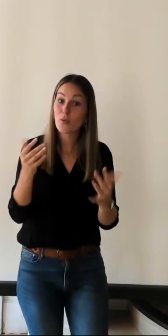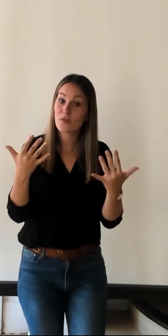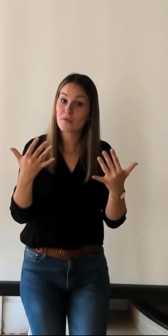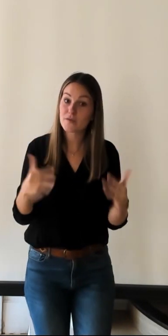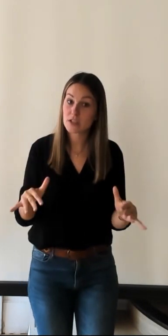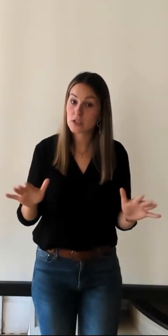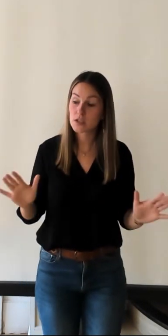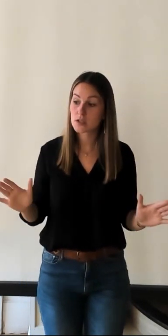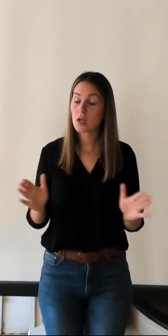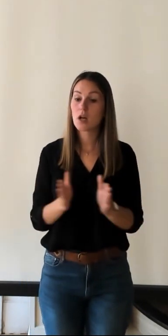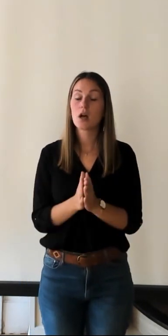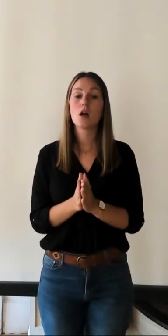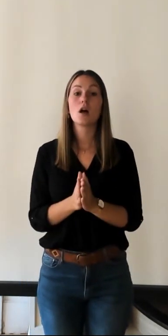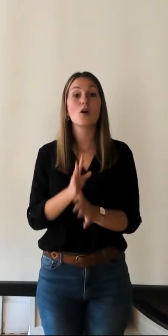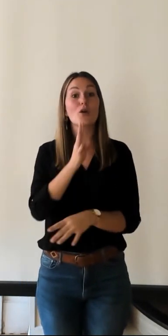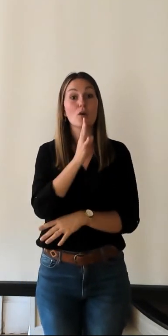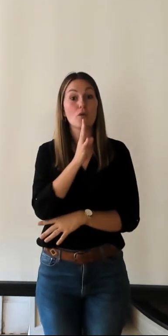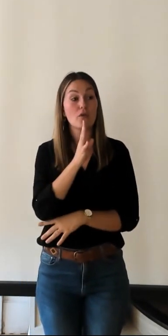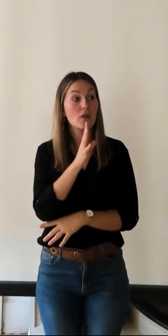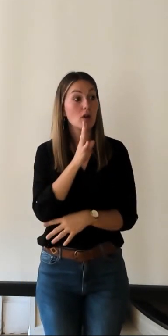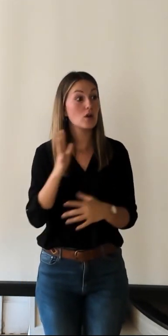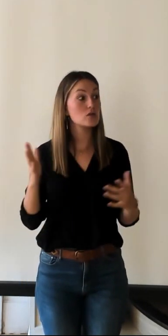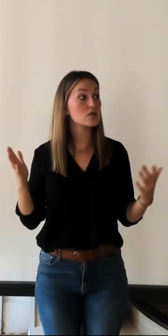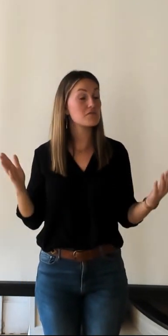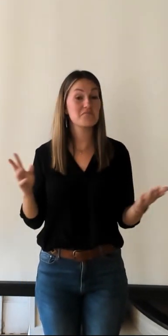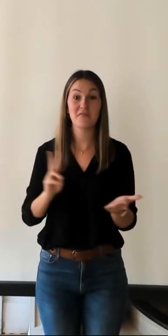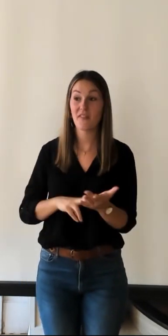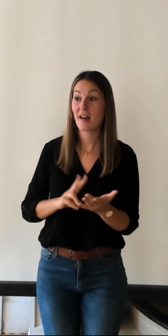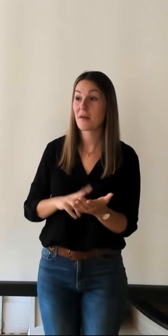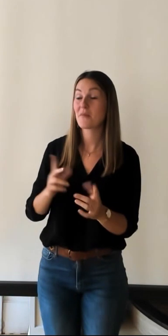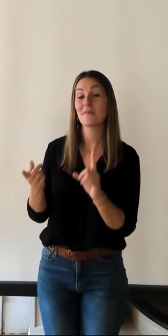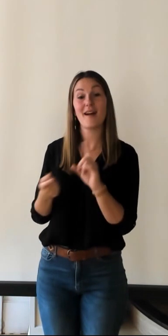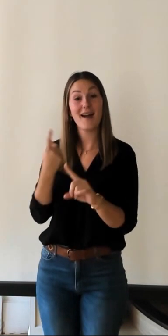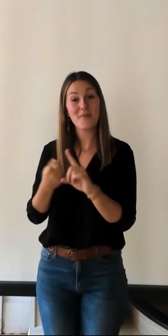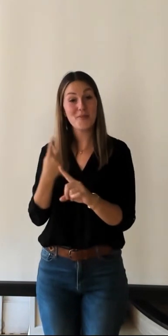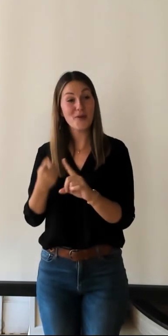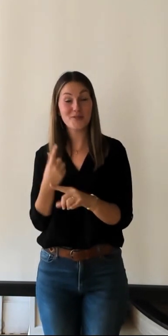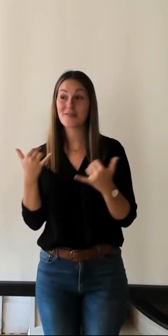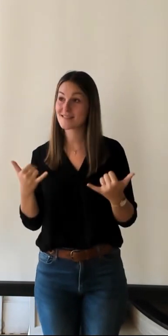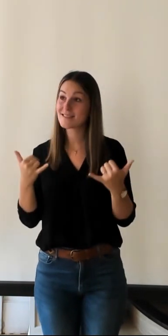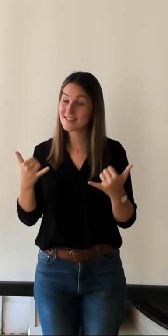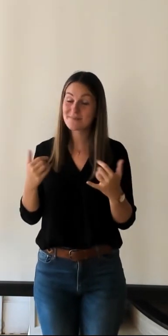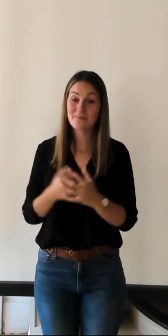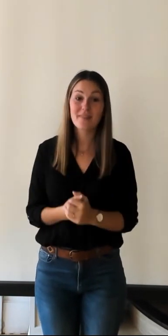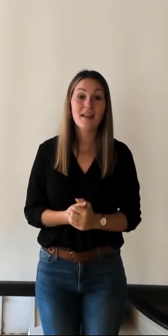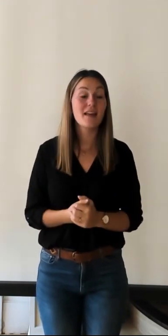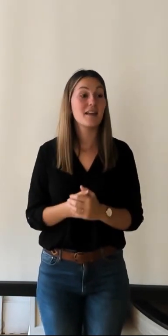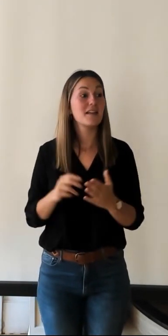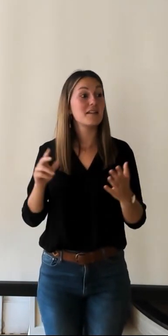voulez bien cette conférence qui a été vraiment très importante pour nous à la ville de Tours et qui resitue effectivement